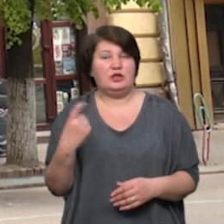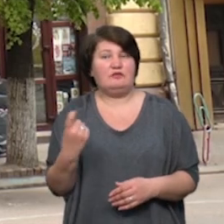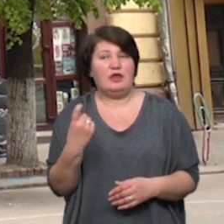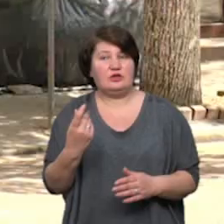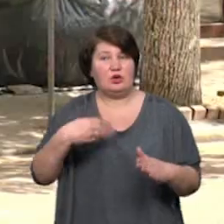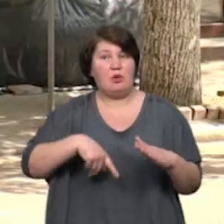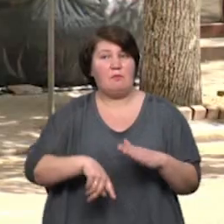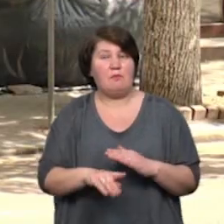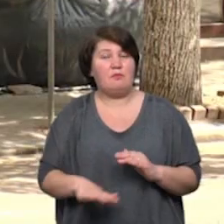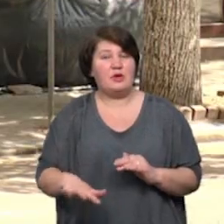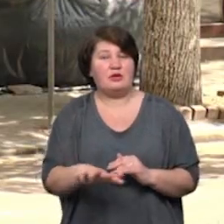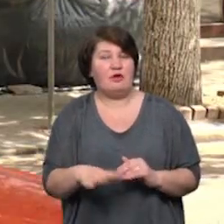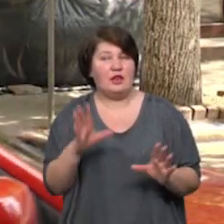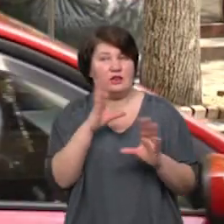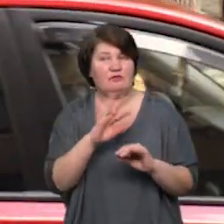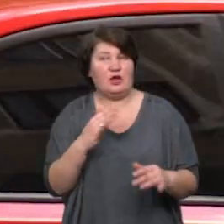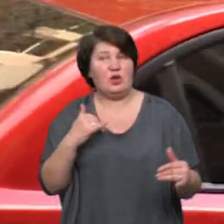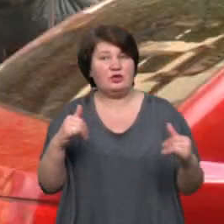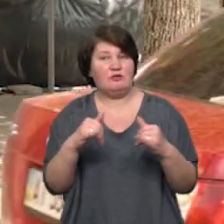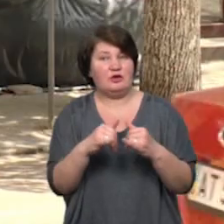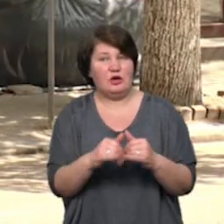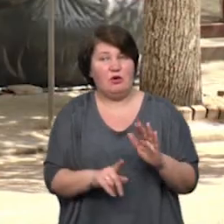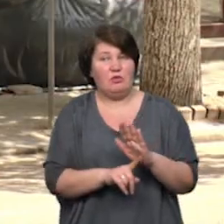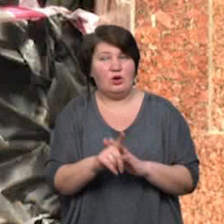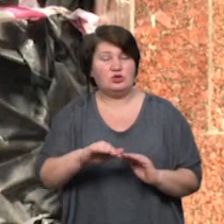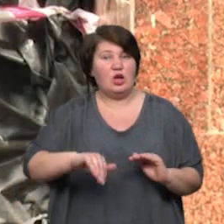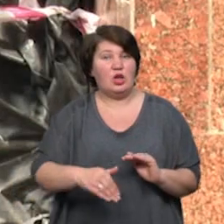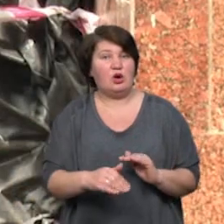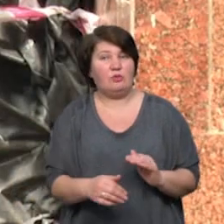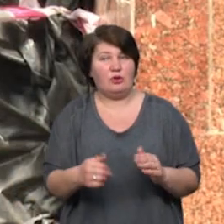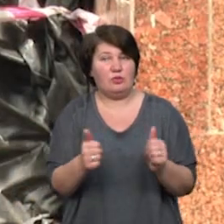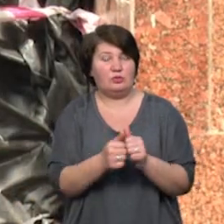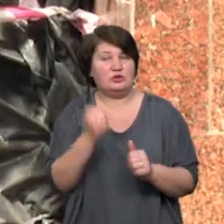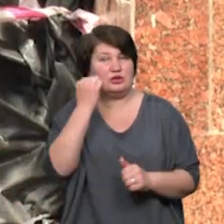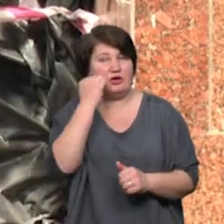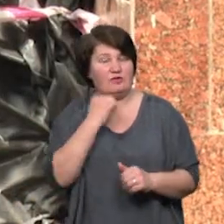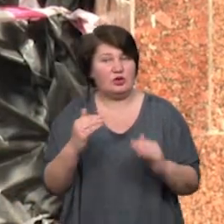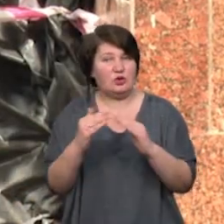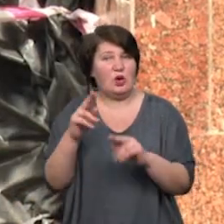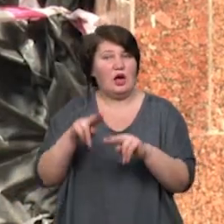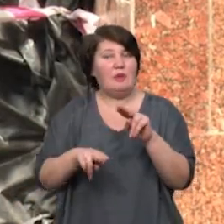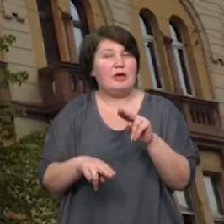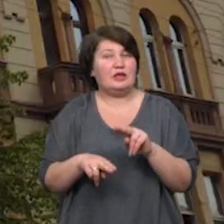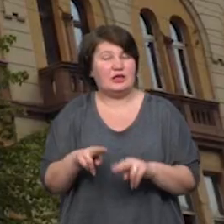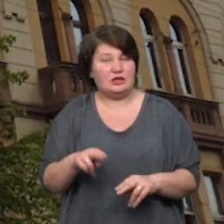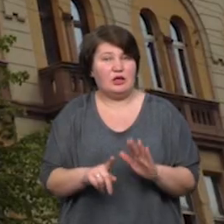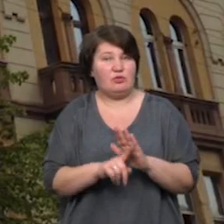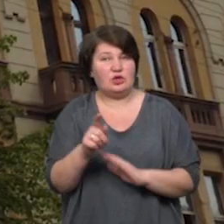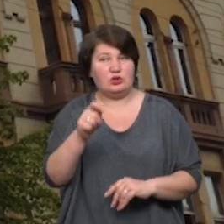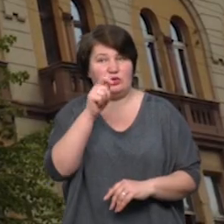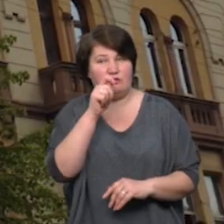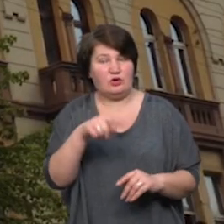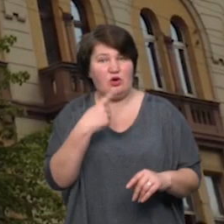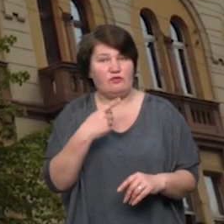сьогодні не вдалося зв'язатись. Почали копати поблизу старовинної кам'яниці на початку квітня, каже начальник